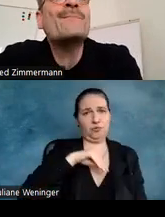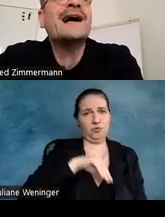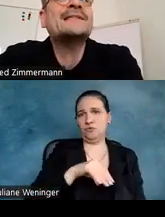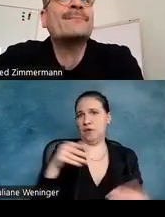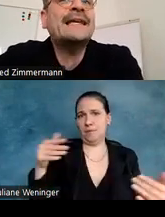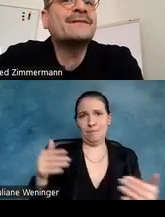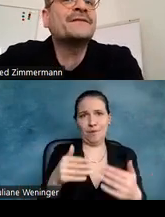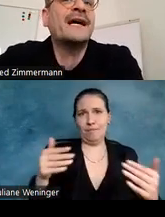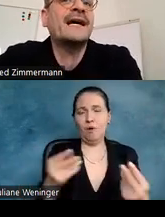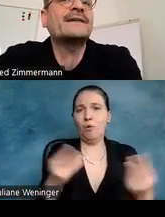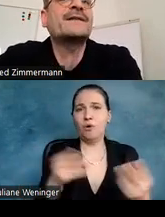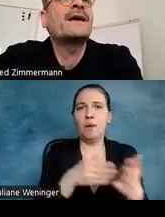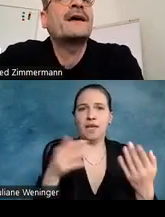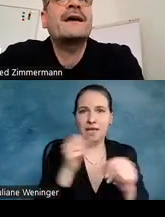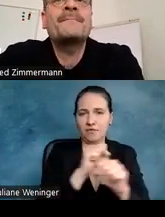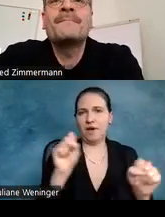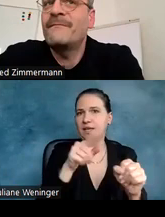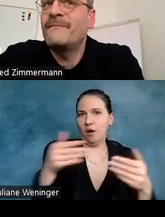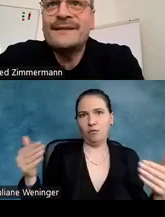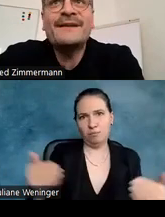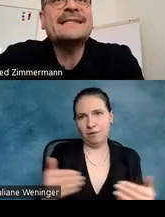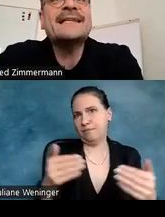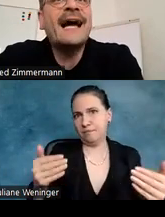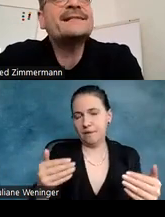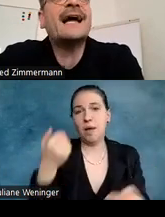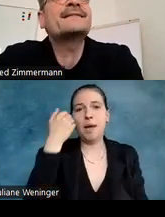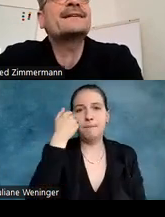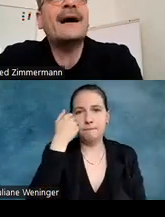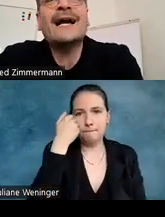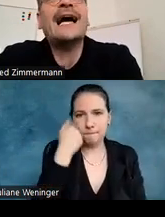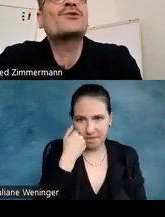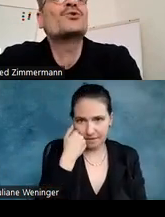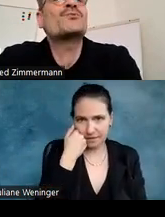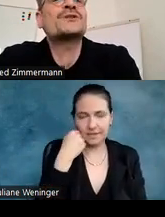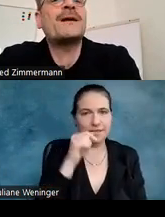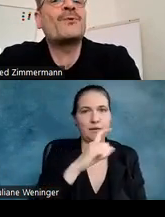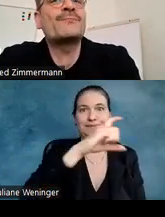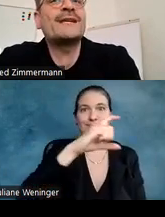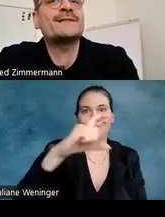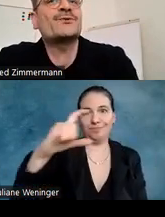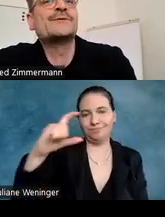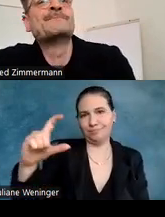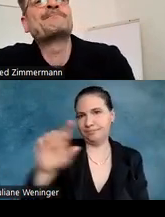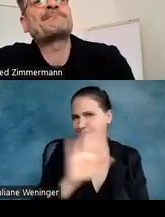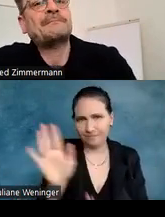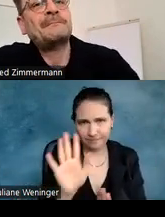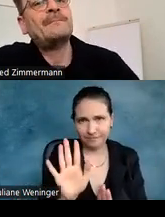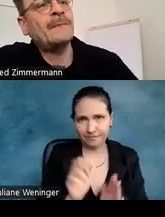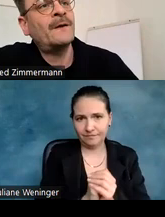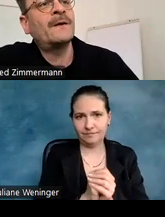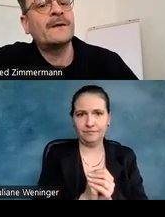noch im Bereich der Barrierefreiheit. Bitte wählen Sie alles andere, aber keine Großbuchstabenkombinationen.